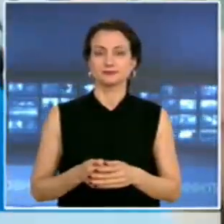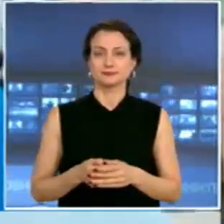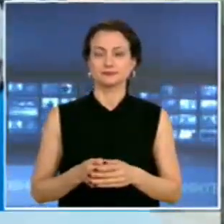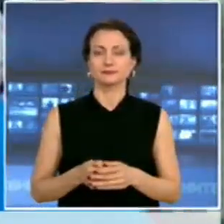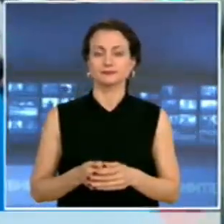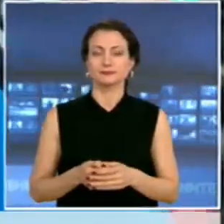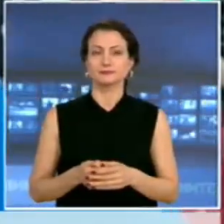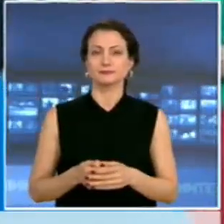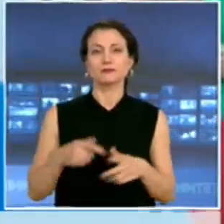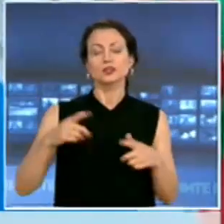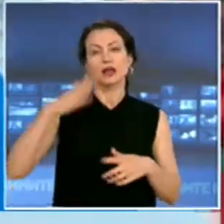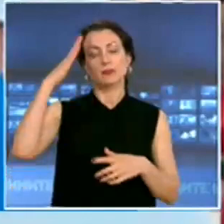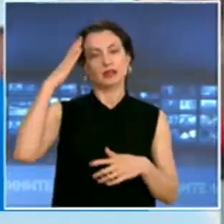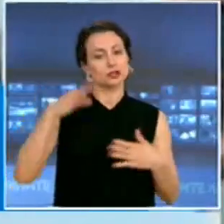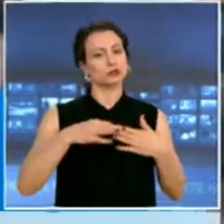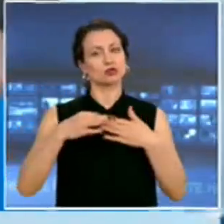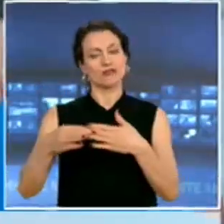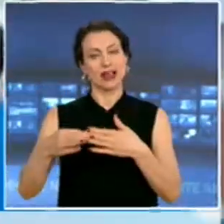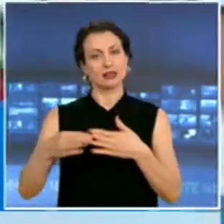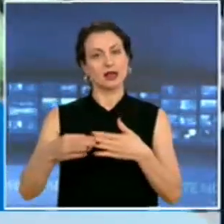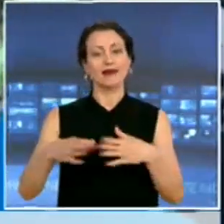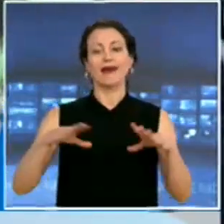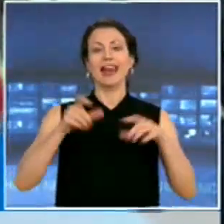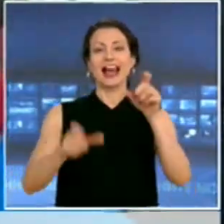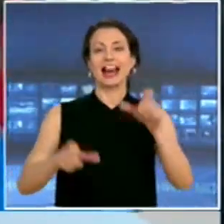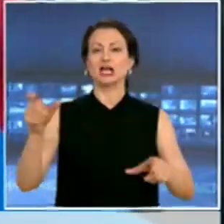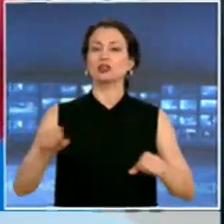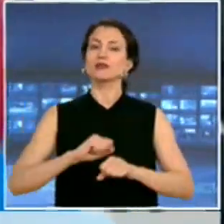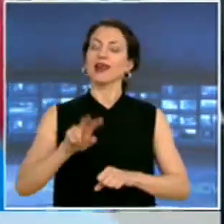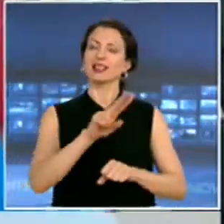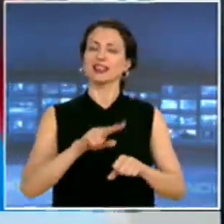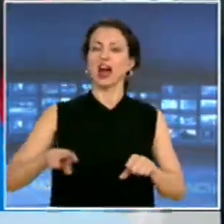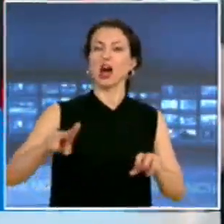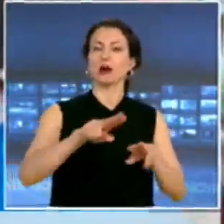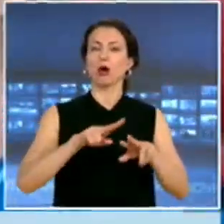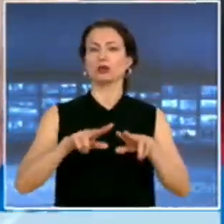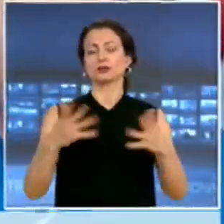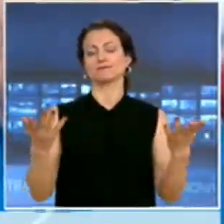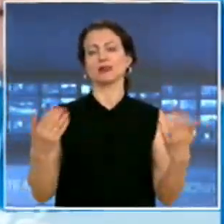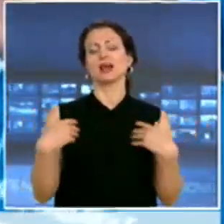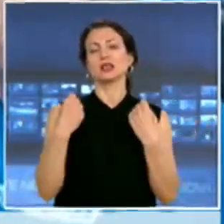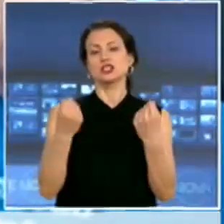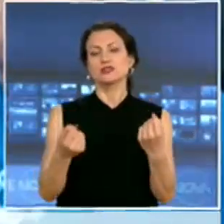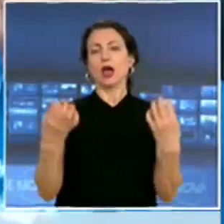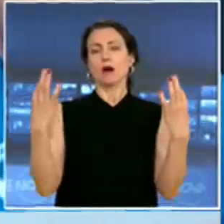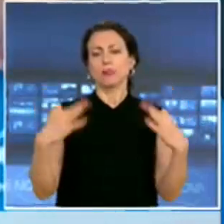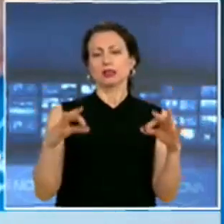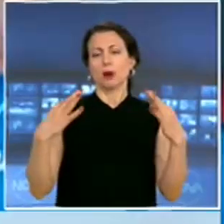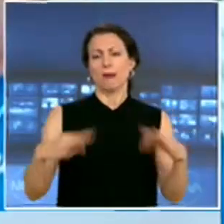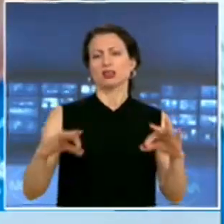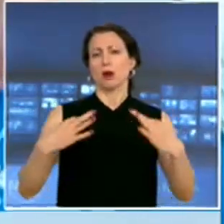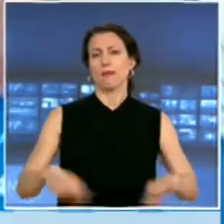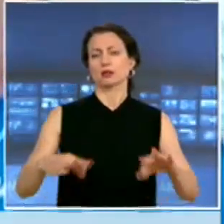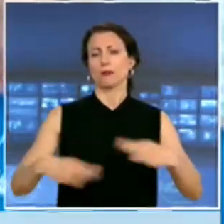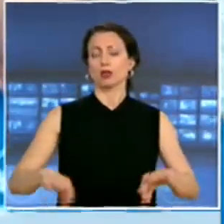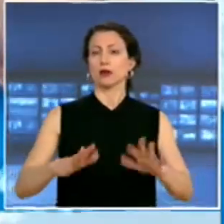Това правителство доведе гражданите и народа на страната и да живе в все по-голяма бедност и битни серия. Хората стават все